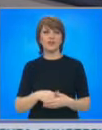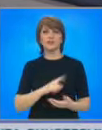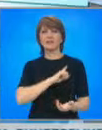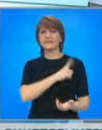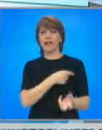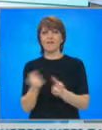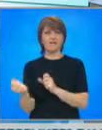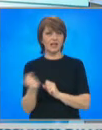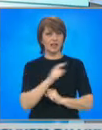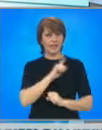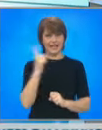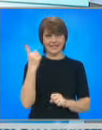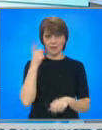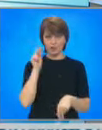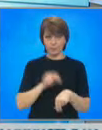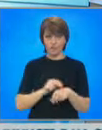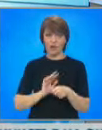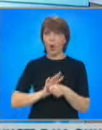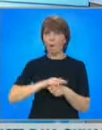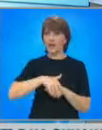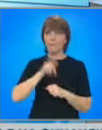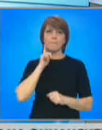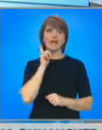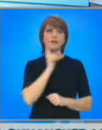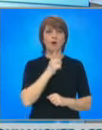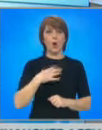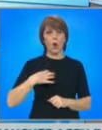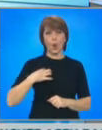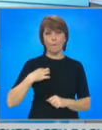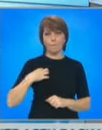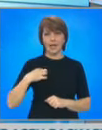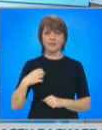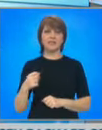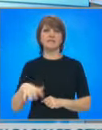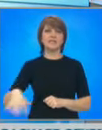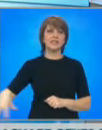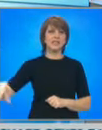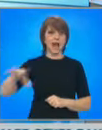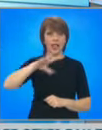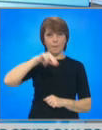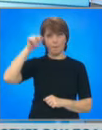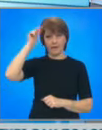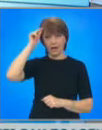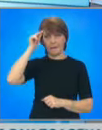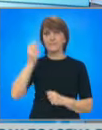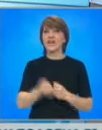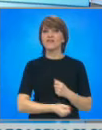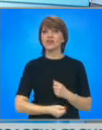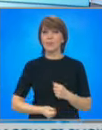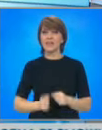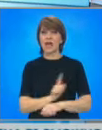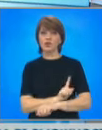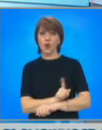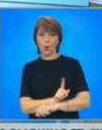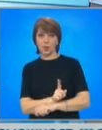Сили на вятъра днес не само в Пловдив. Оправдаха се предупрежденията за опасни пориви в почти цялата страна. Шумен